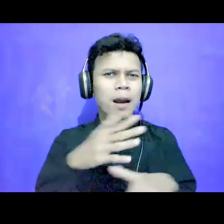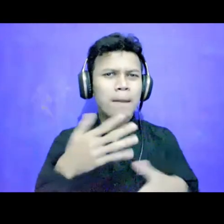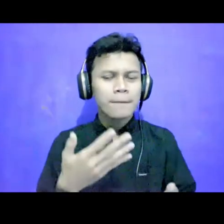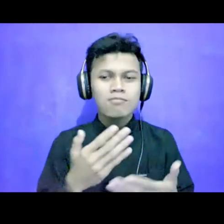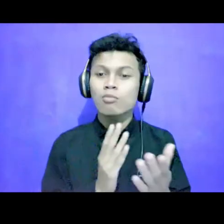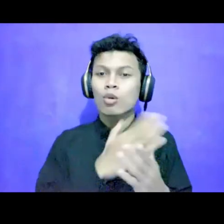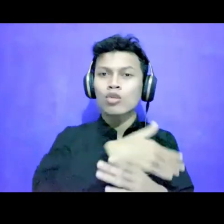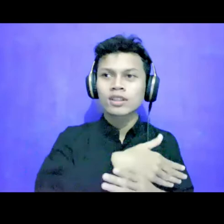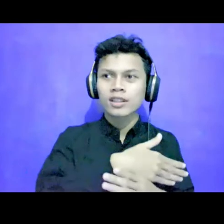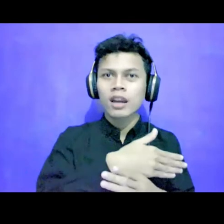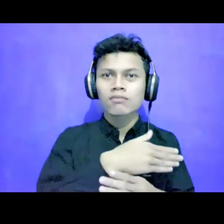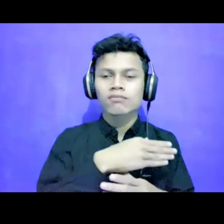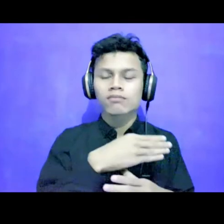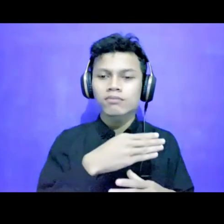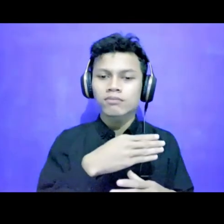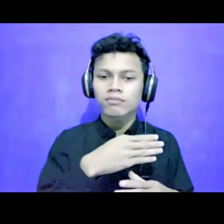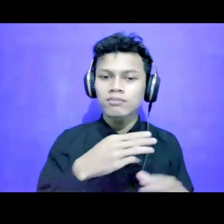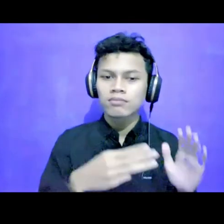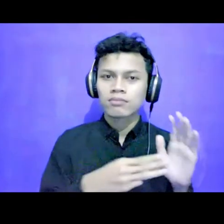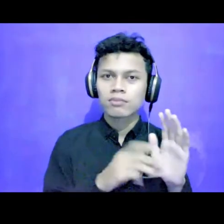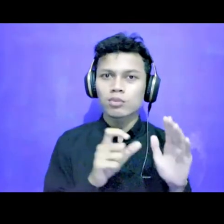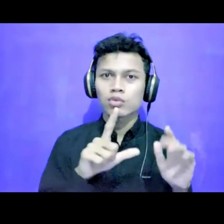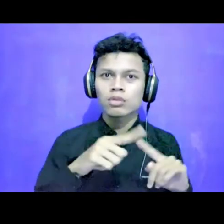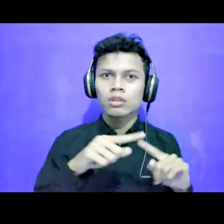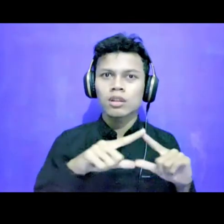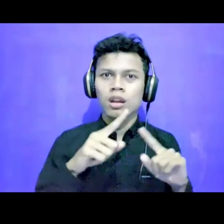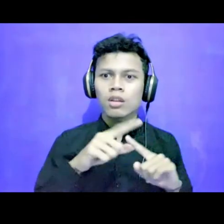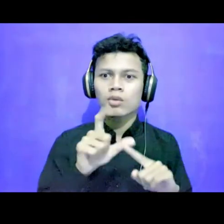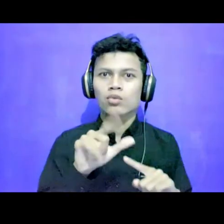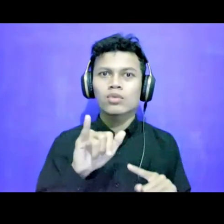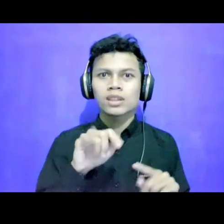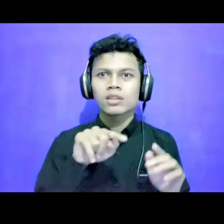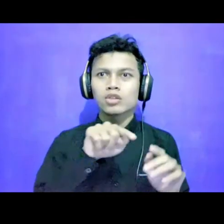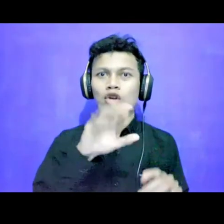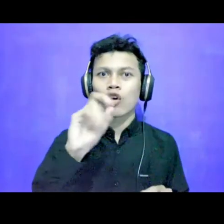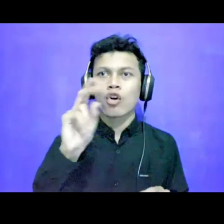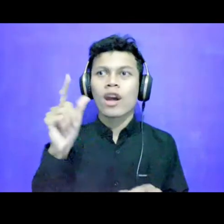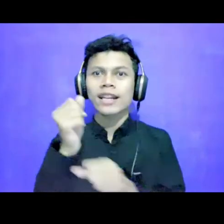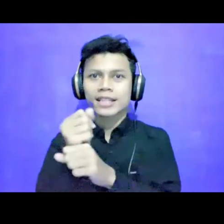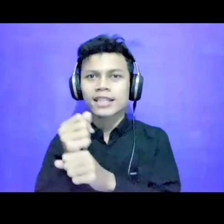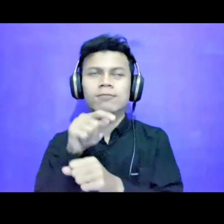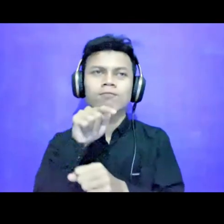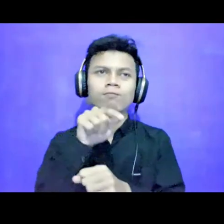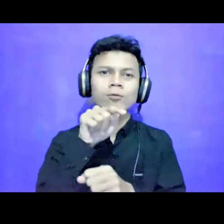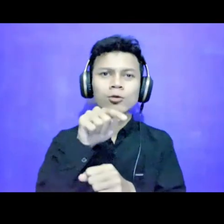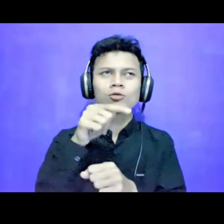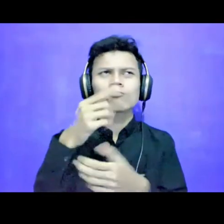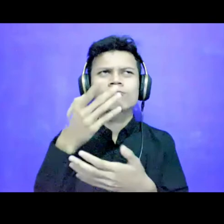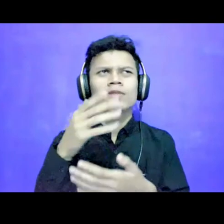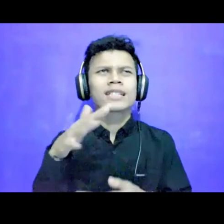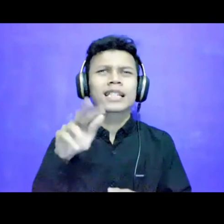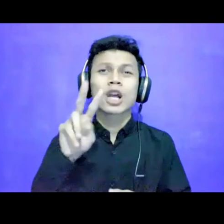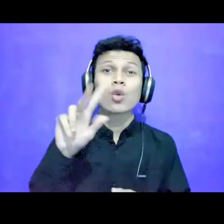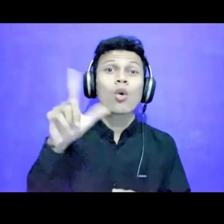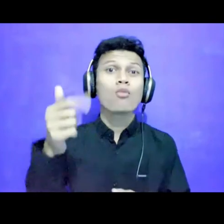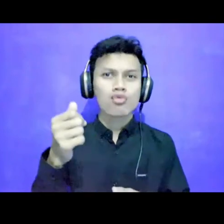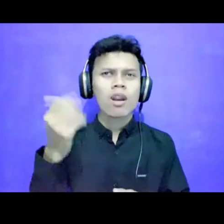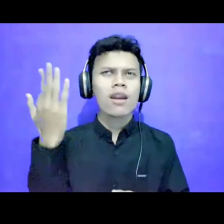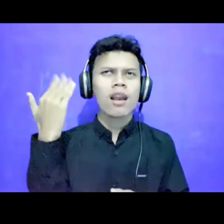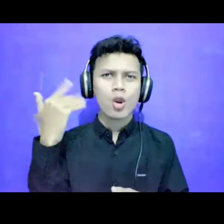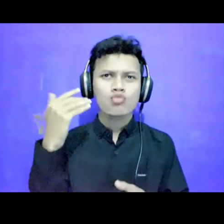multatuli.org Itu adalah inisiatif jurnalisme yang baru diluncurkan sekitar 2 bulan yang lalu